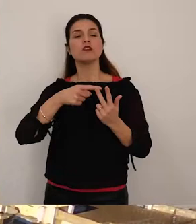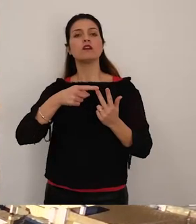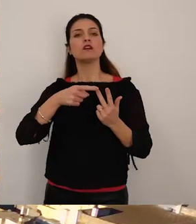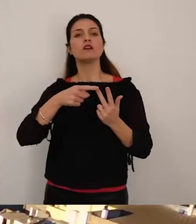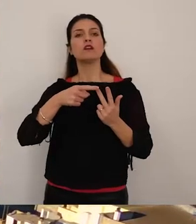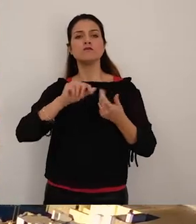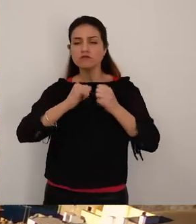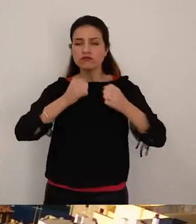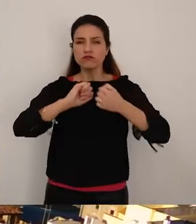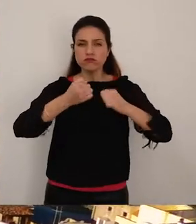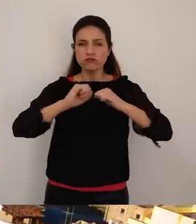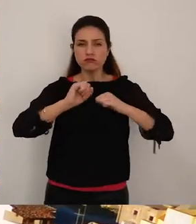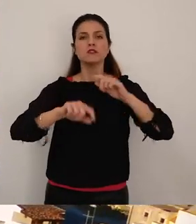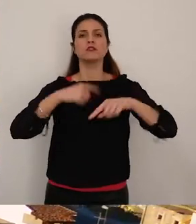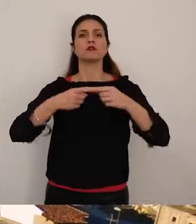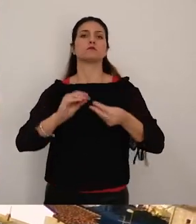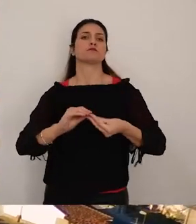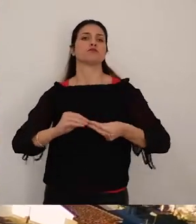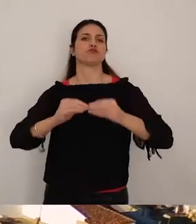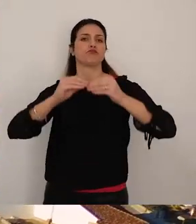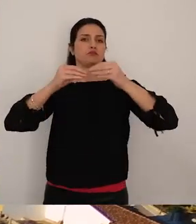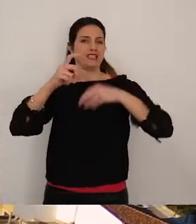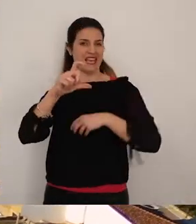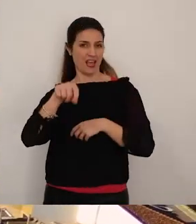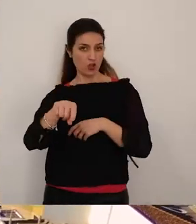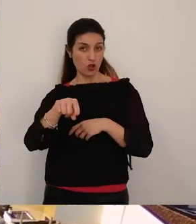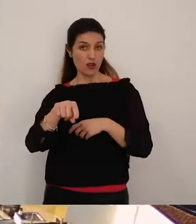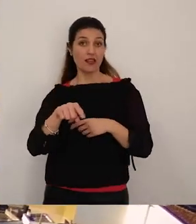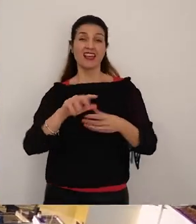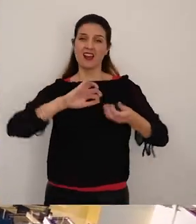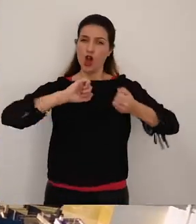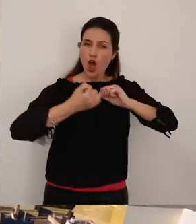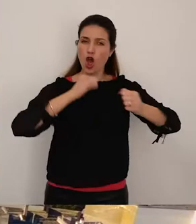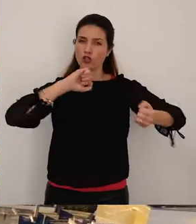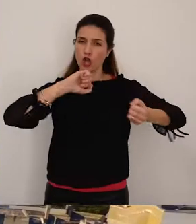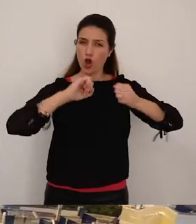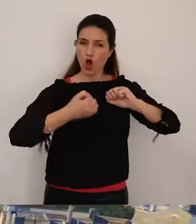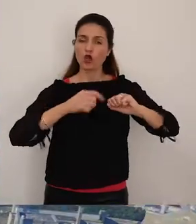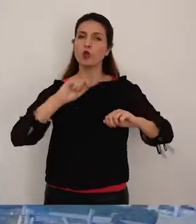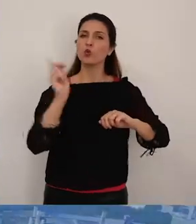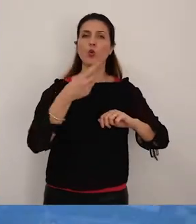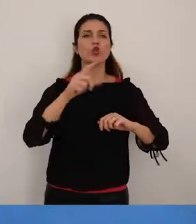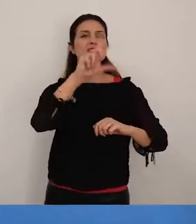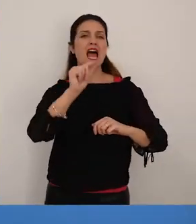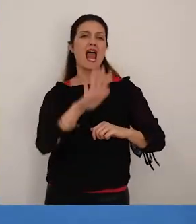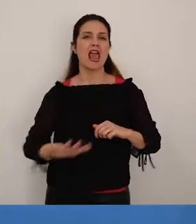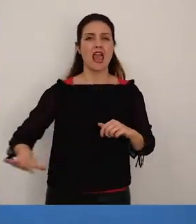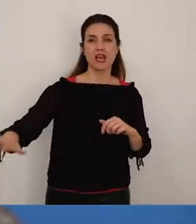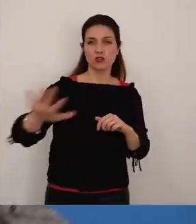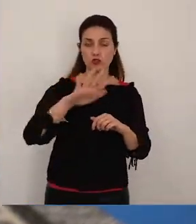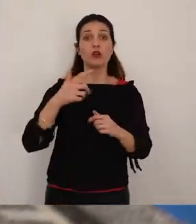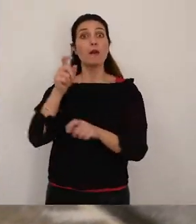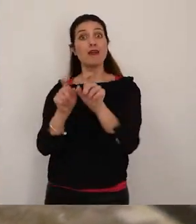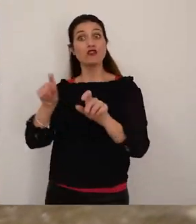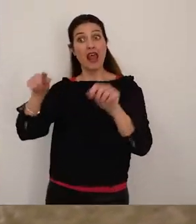baronato dell'Italia meridionale. In un clima feroce e senza fine, che iniziava a coinvolgere tutto il sul Salento,